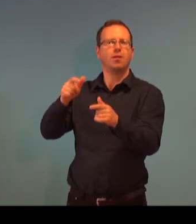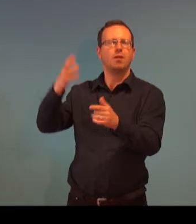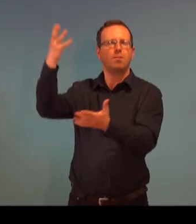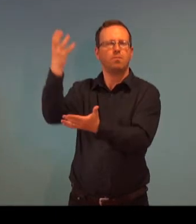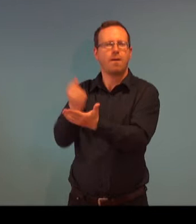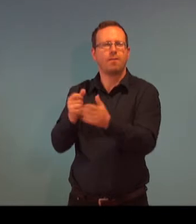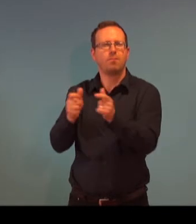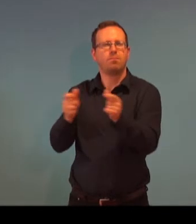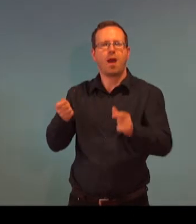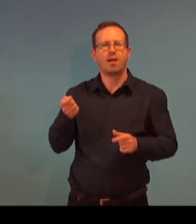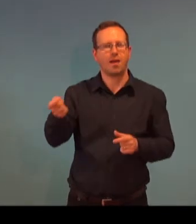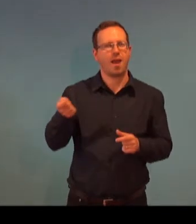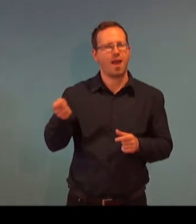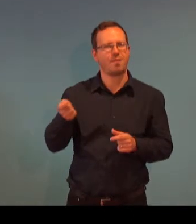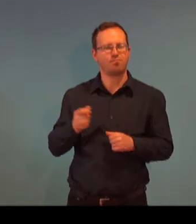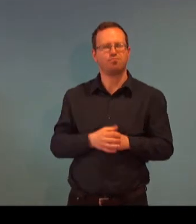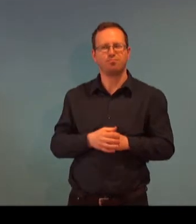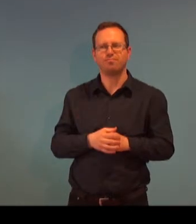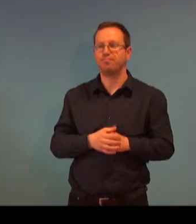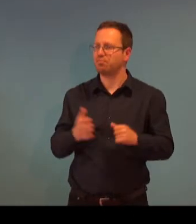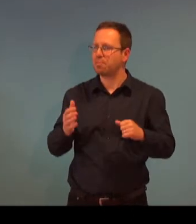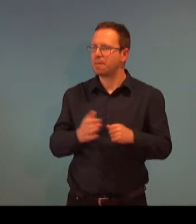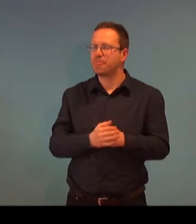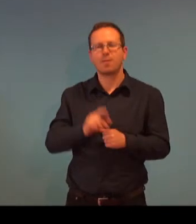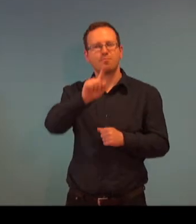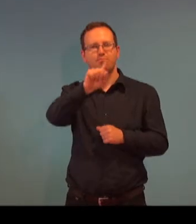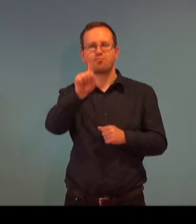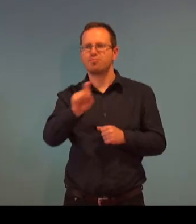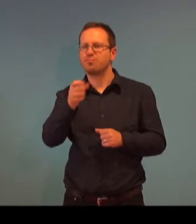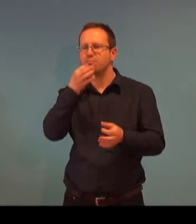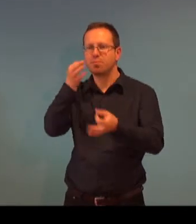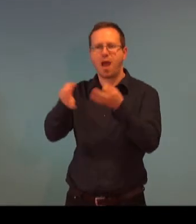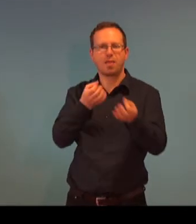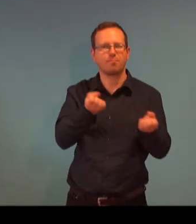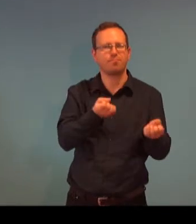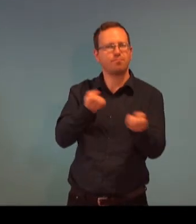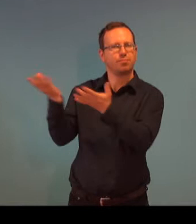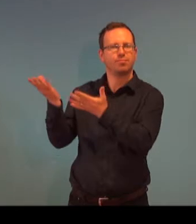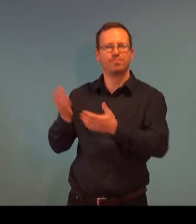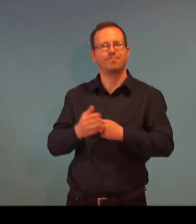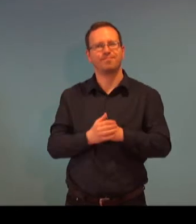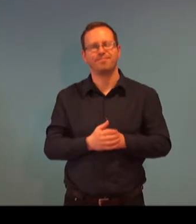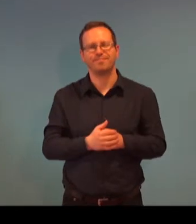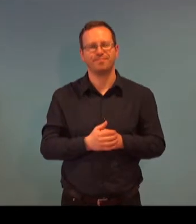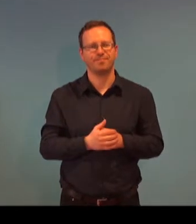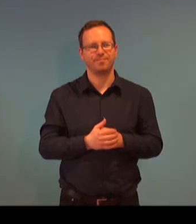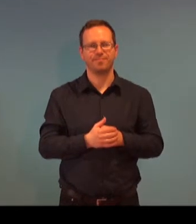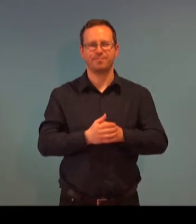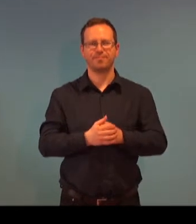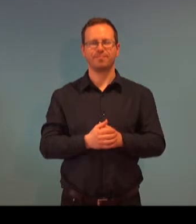Paní Menšíkova dostane pro svůj energii Powerbanku, energii se svým přístrojům. Vaše dotazek?